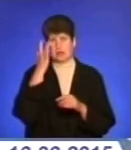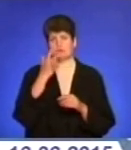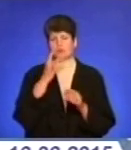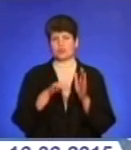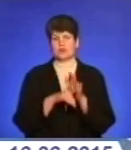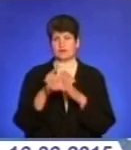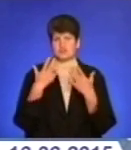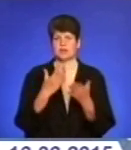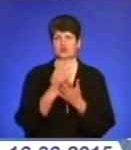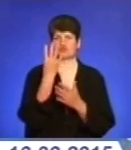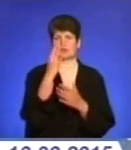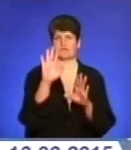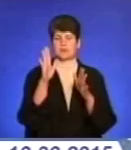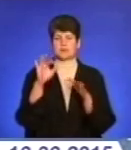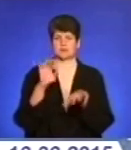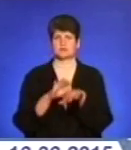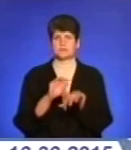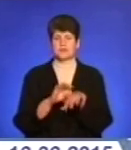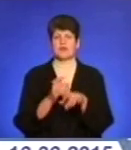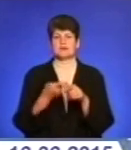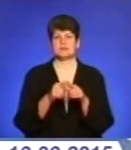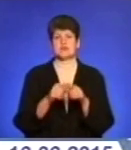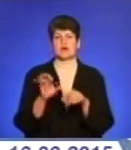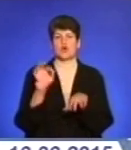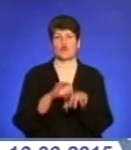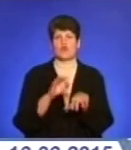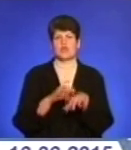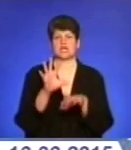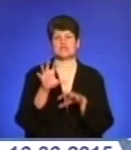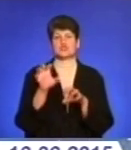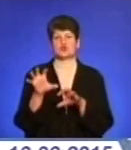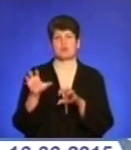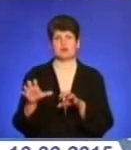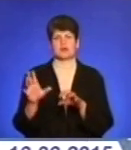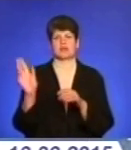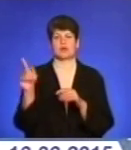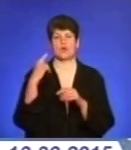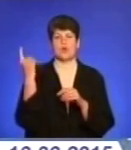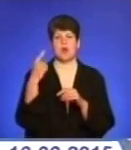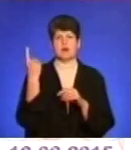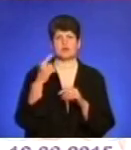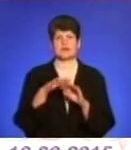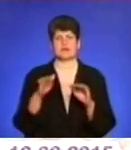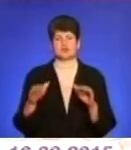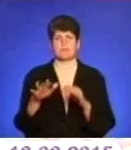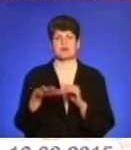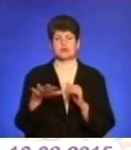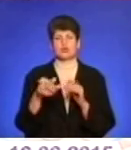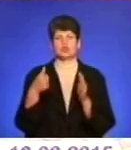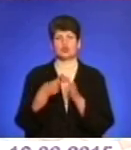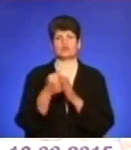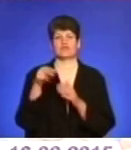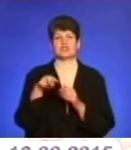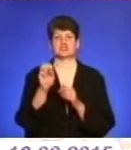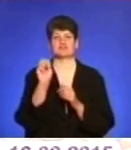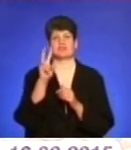випадки зараження. Виною всьому інфіковані собаки, яких вигулюють на території дитячих майданчиків. До 2012